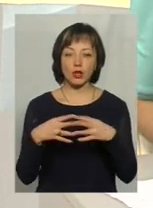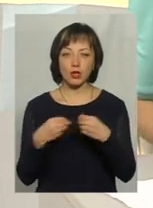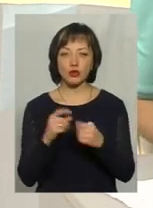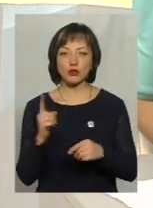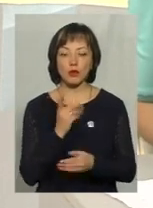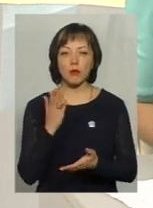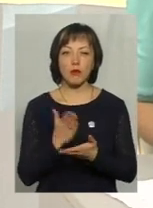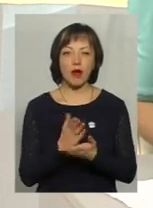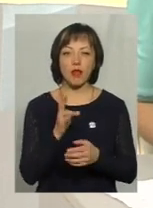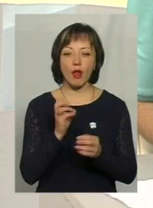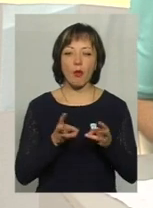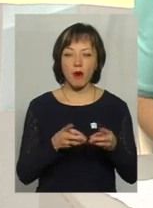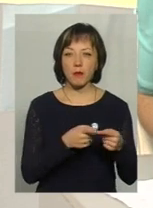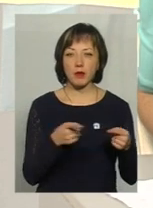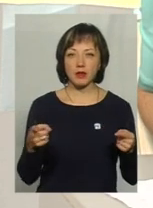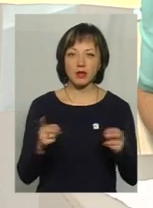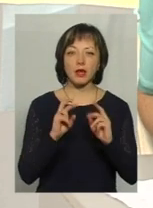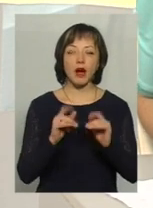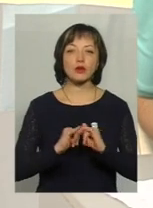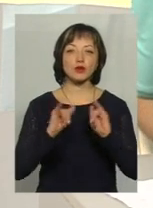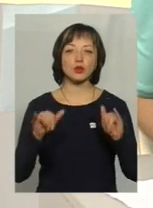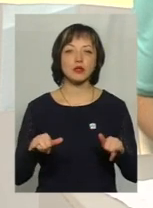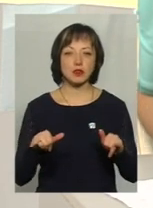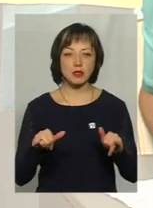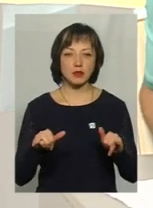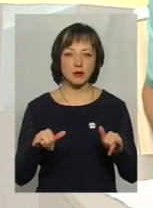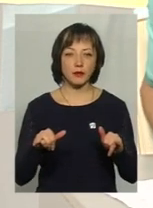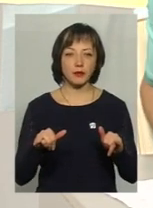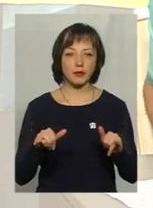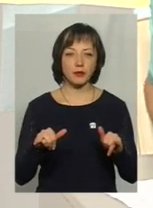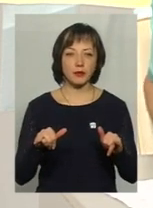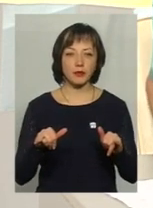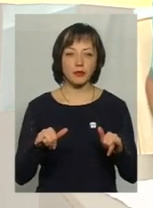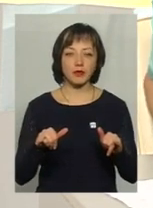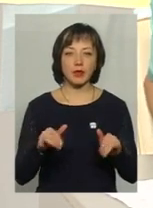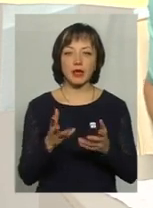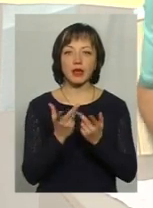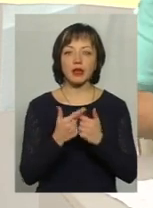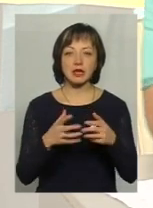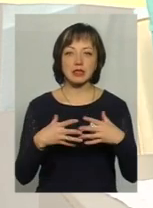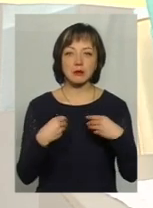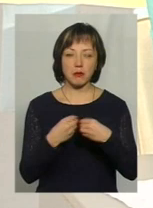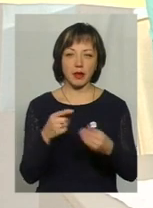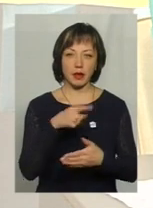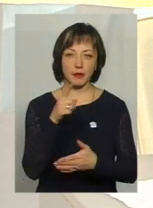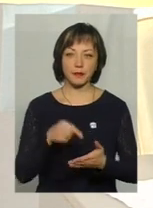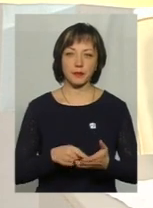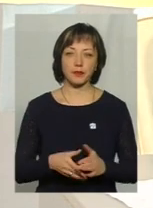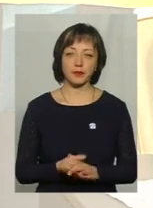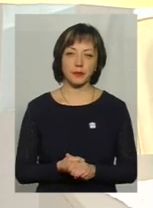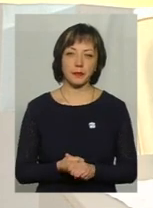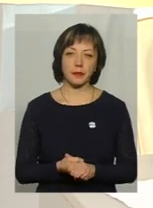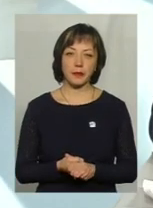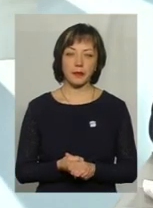скажімо, в неопалювальний період, як зросли, скажімо, кількість таких домогосподарств? За